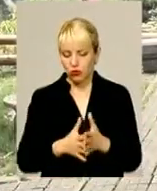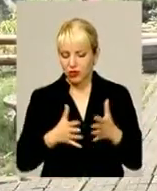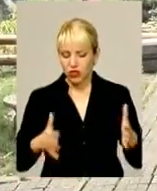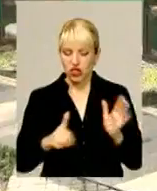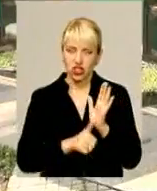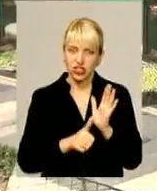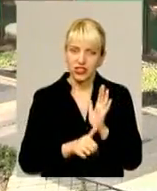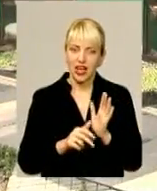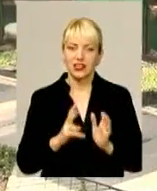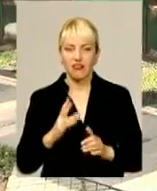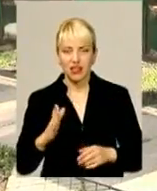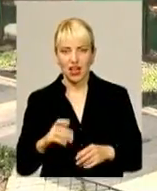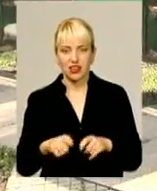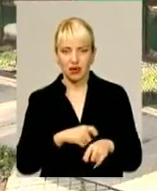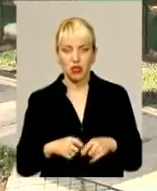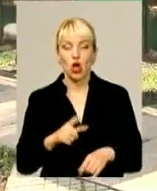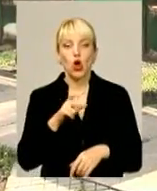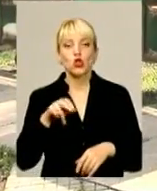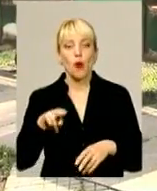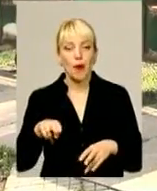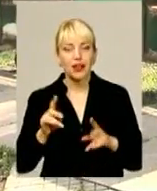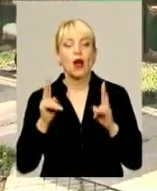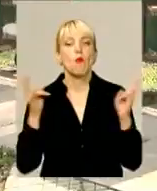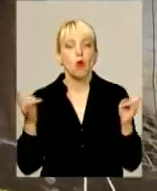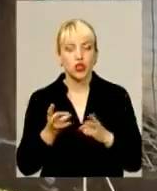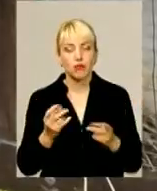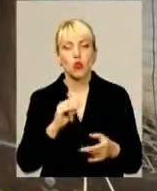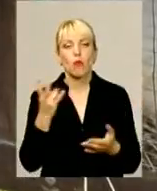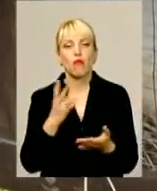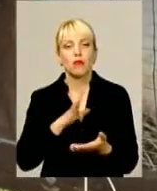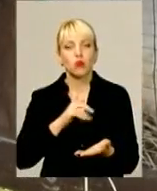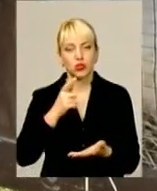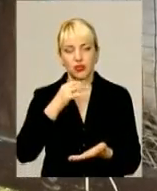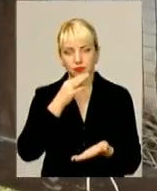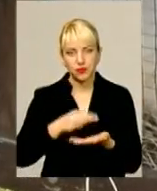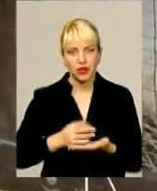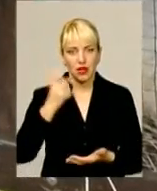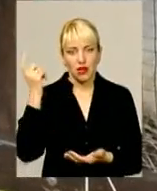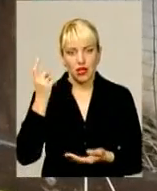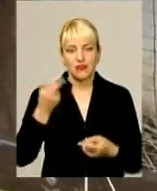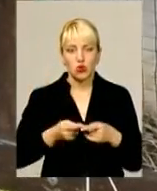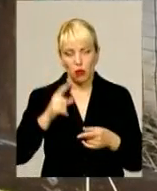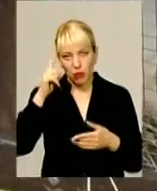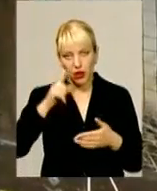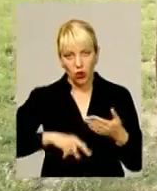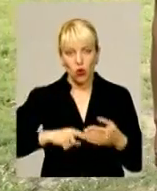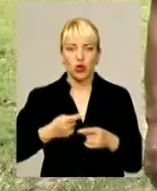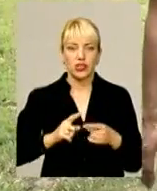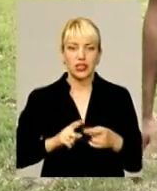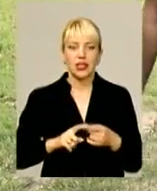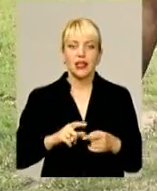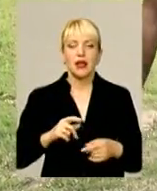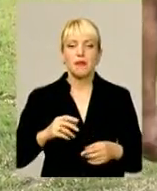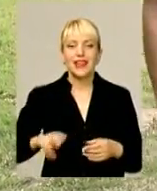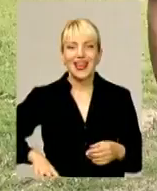квадратів бути. Зоопарк потрібен, але він має бути комунальним. У цьому переконаний директор міського підприємства парк і сквери,